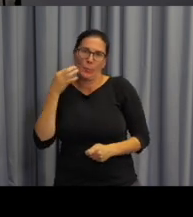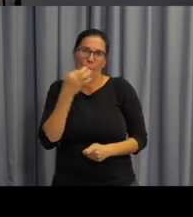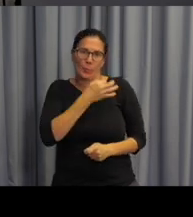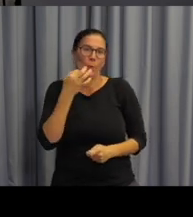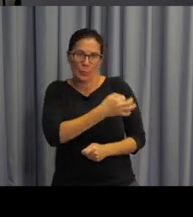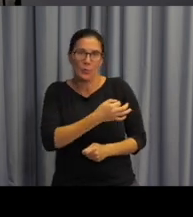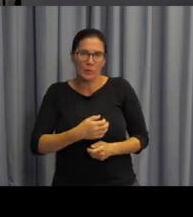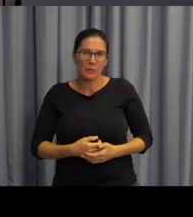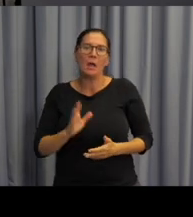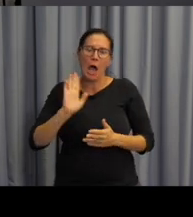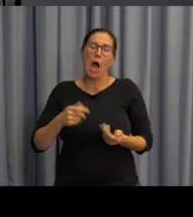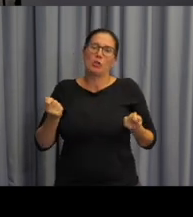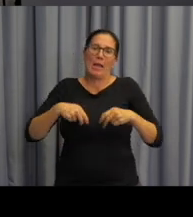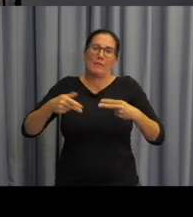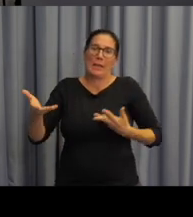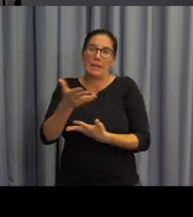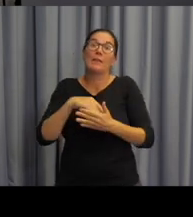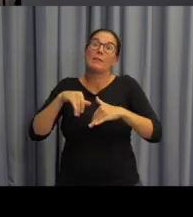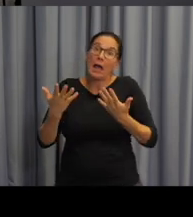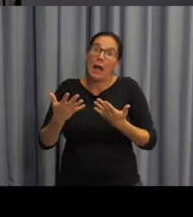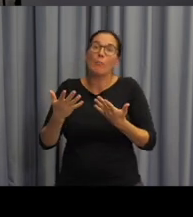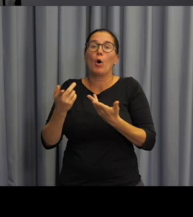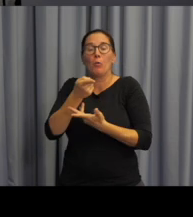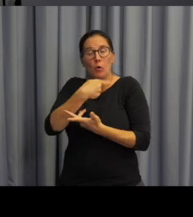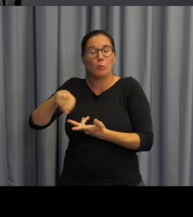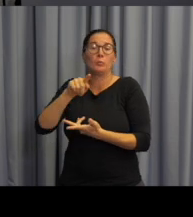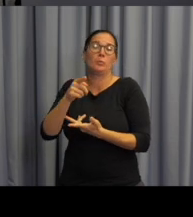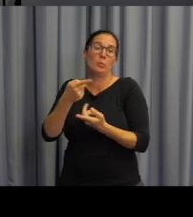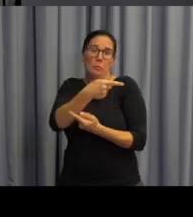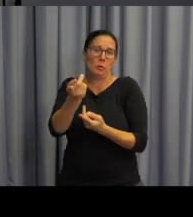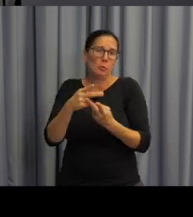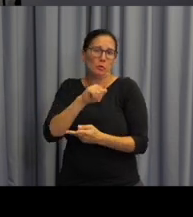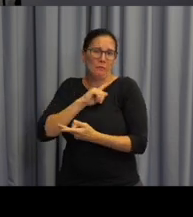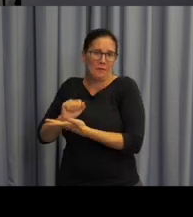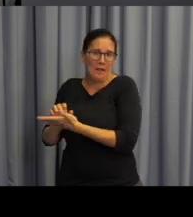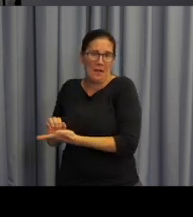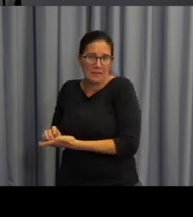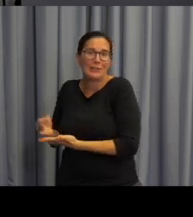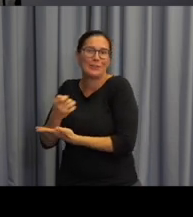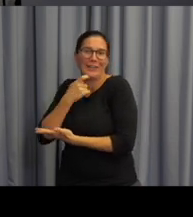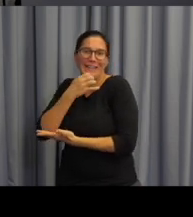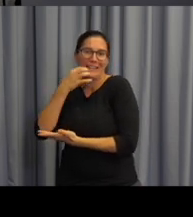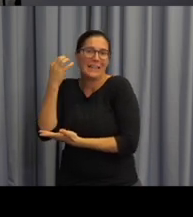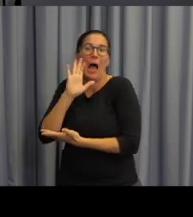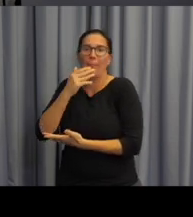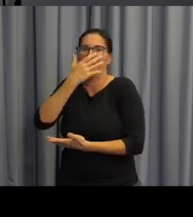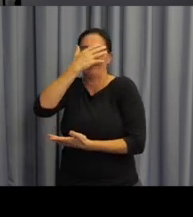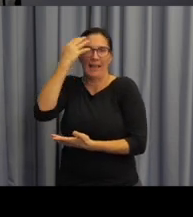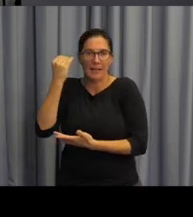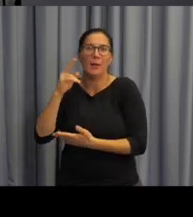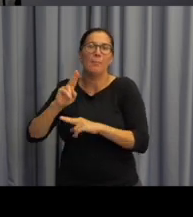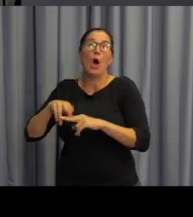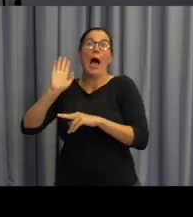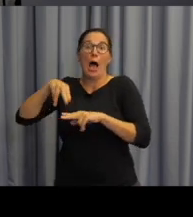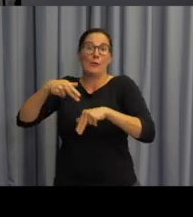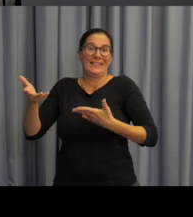diskuzi. Nebo je možné samozřejmě si ty dotazy psát někde na boční lístek, abyste je nezapomněli